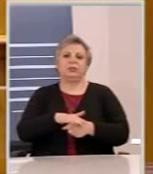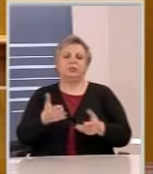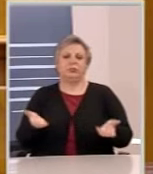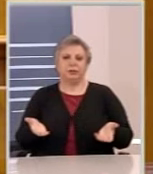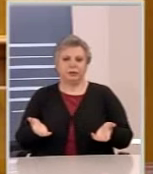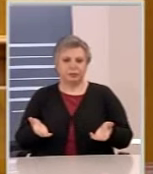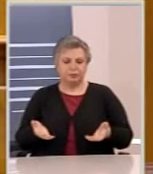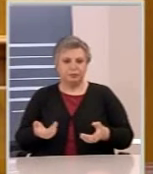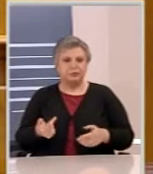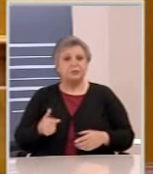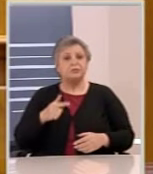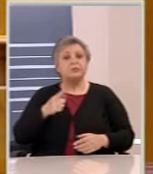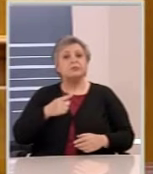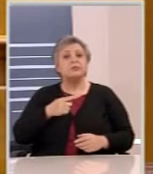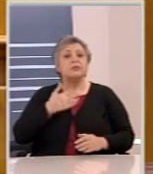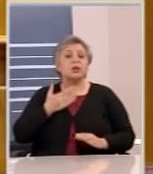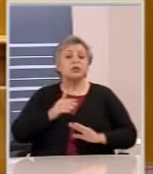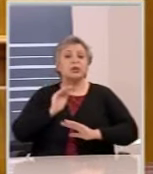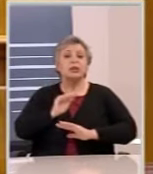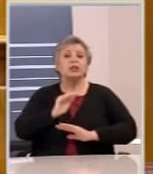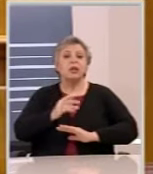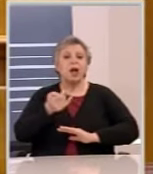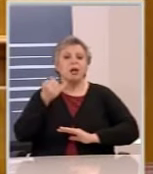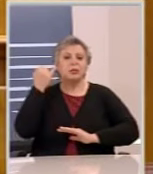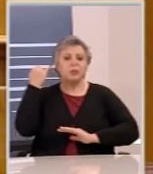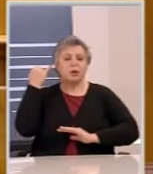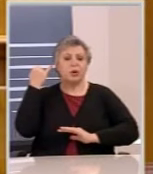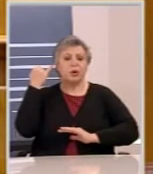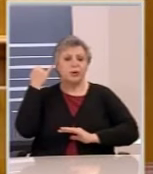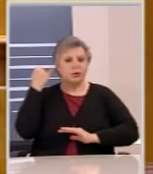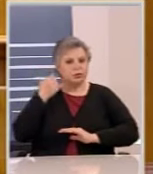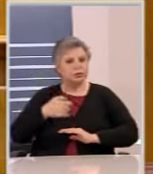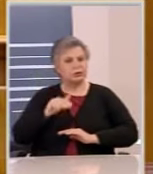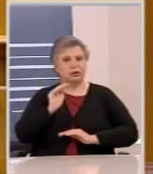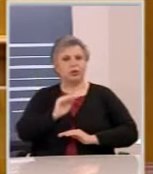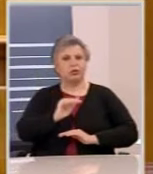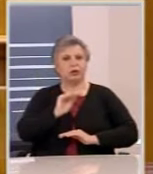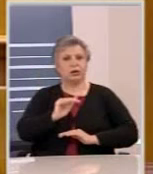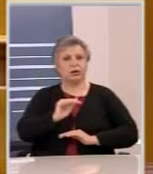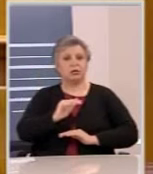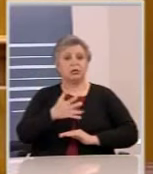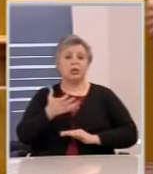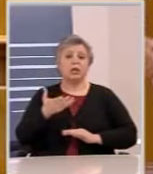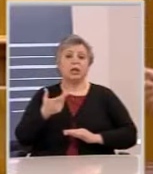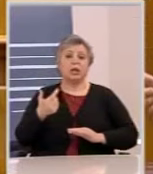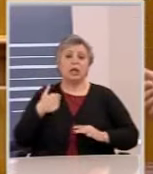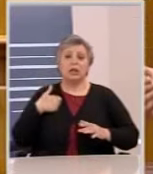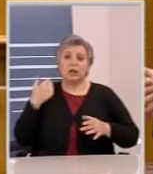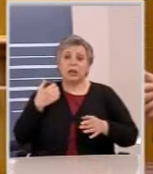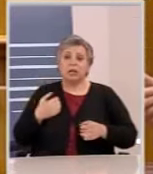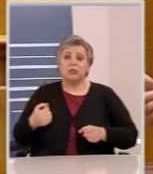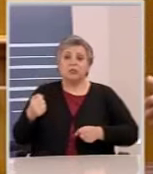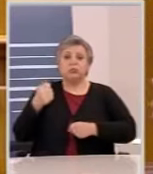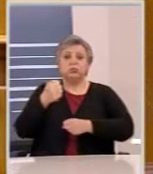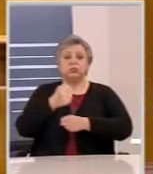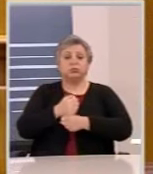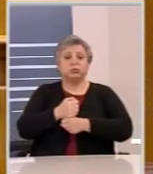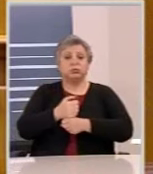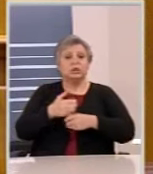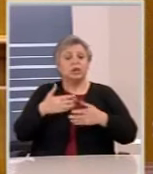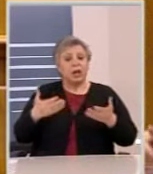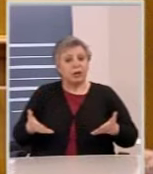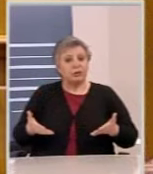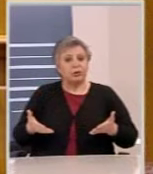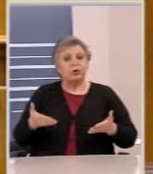στο ερώτημα, καλά και εσείς τι θα κάνετε. Εμείς αν έρθουμε τόσα και άλλα τόσα μέτρα από αυτά που ζητάνε οι δανειστές,